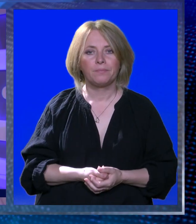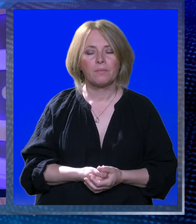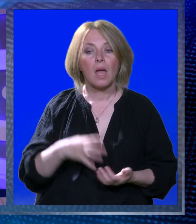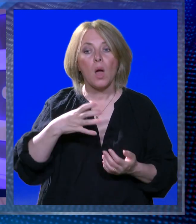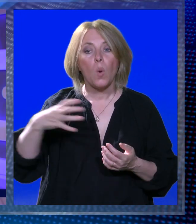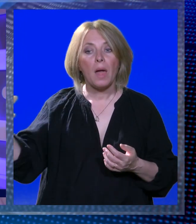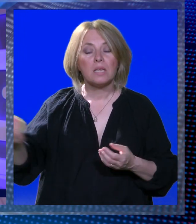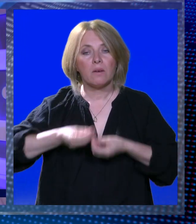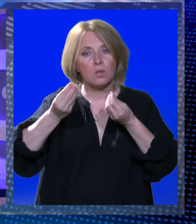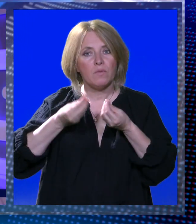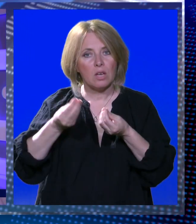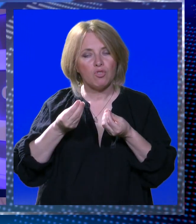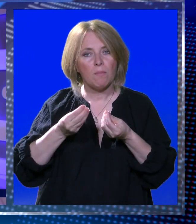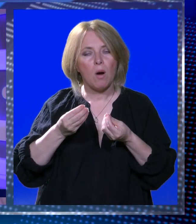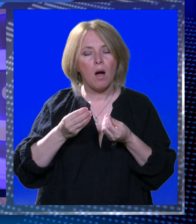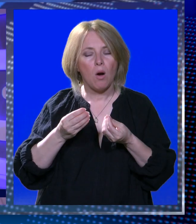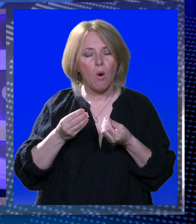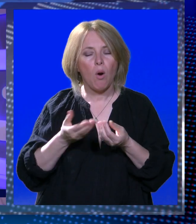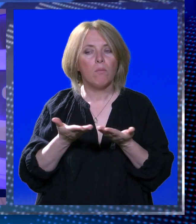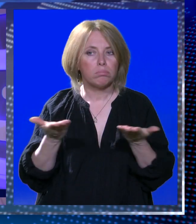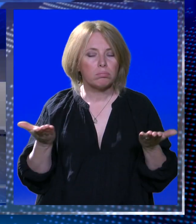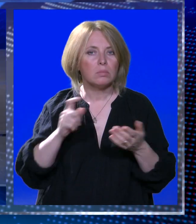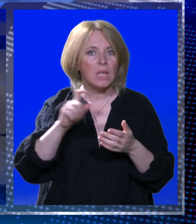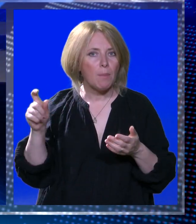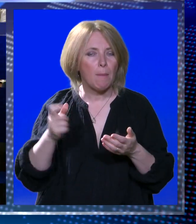U nastavku izvještavamo o sljedećim temama.